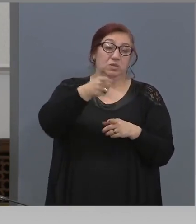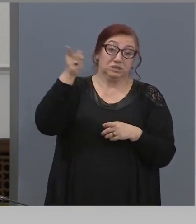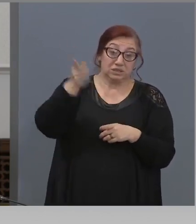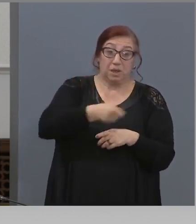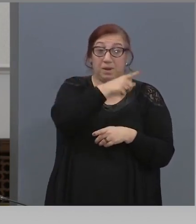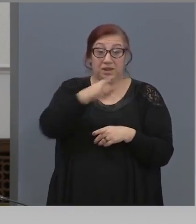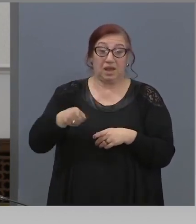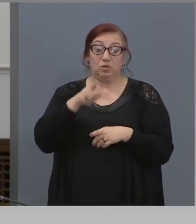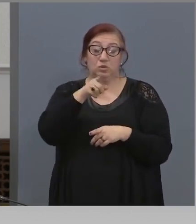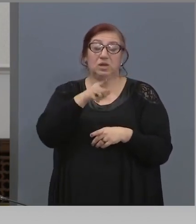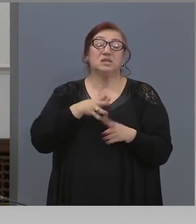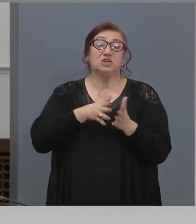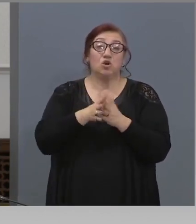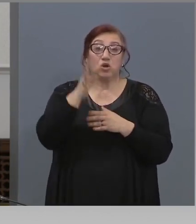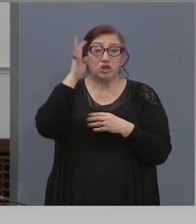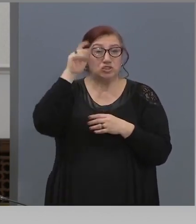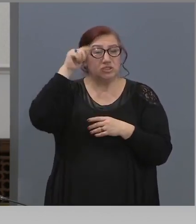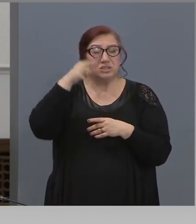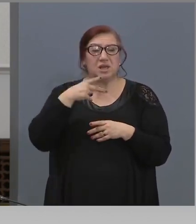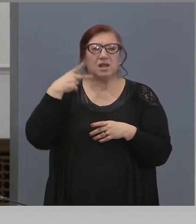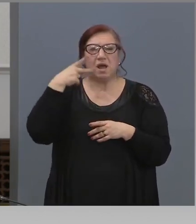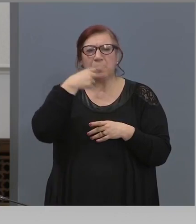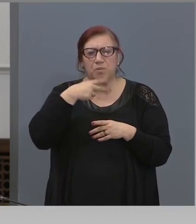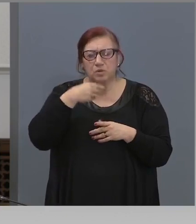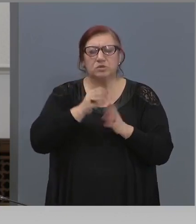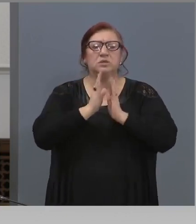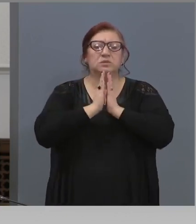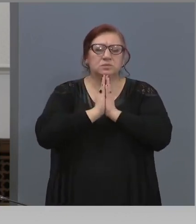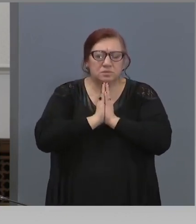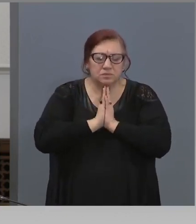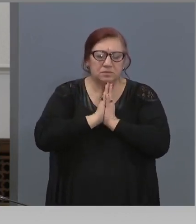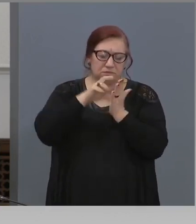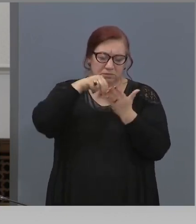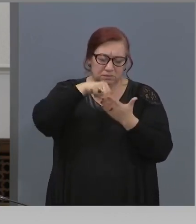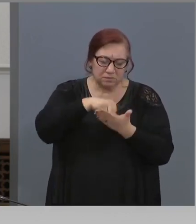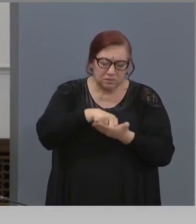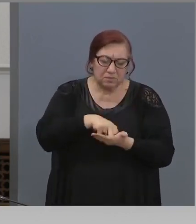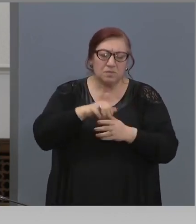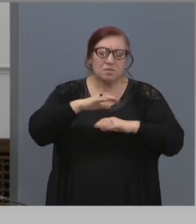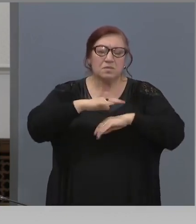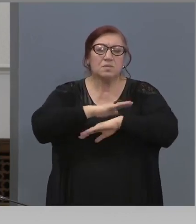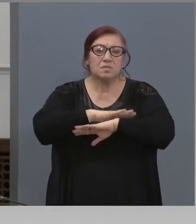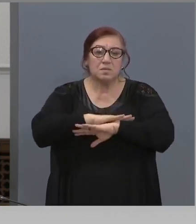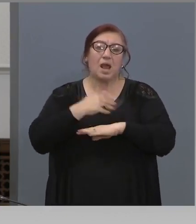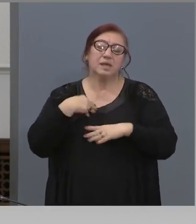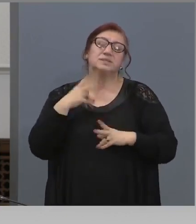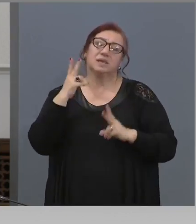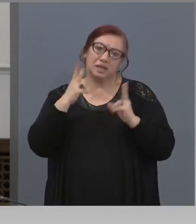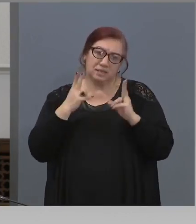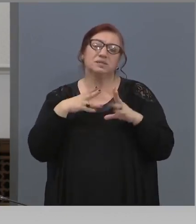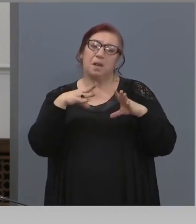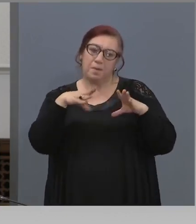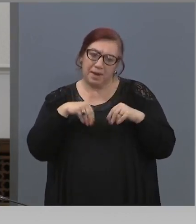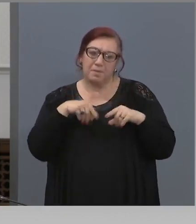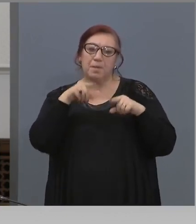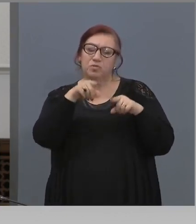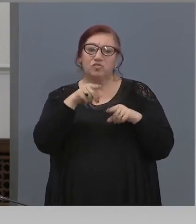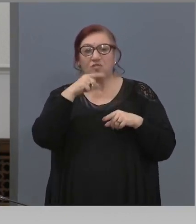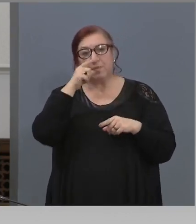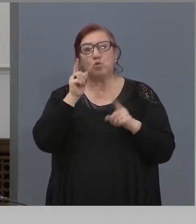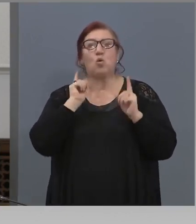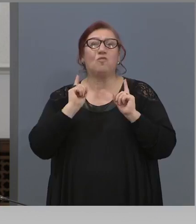най-вече и заради това го се съгласих с владиците, че това е изключително важно за